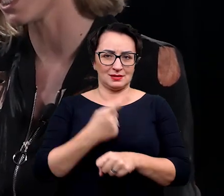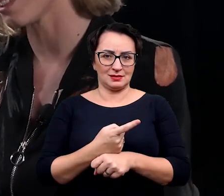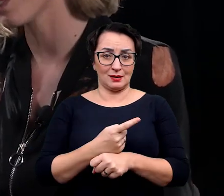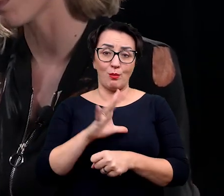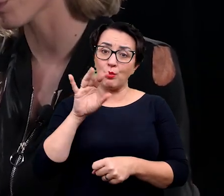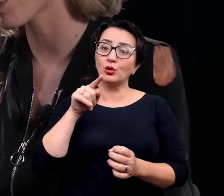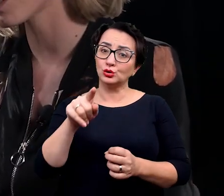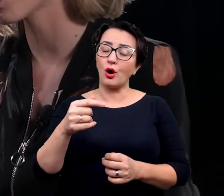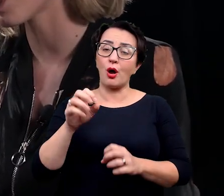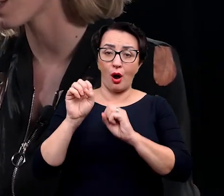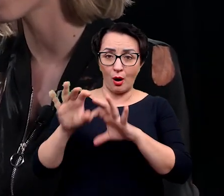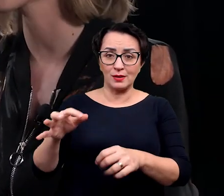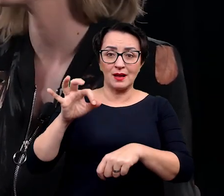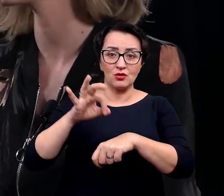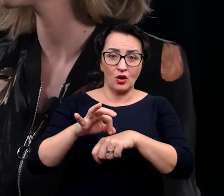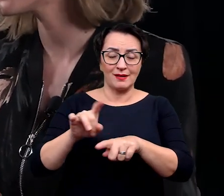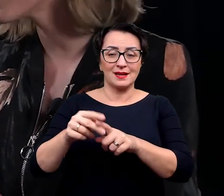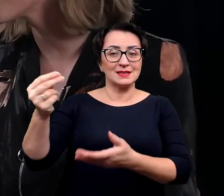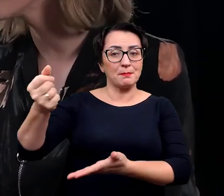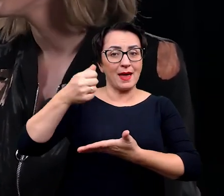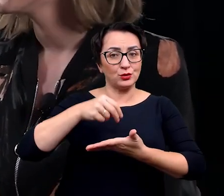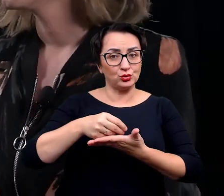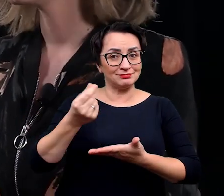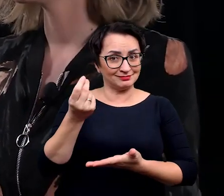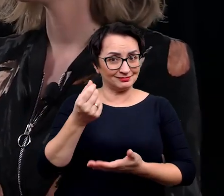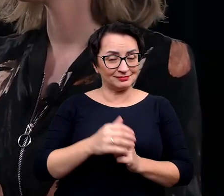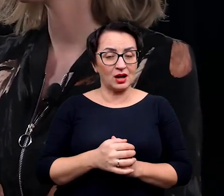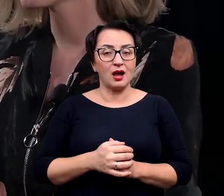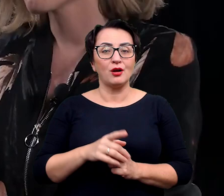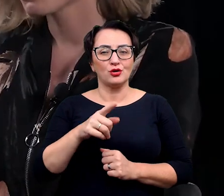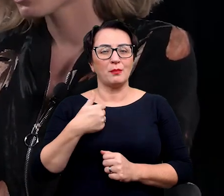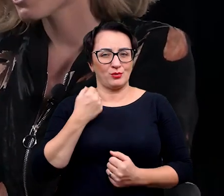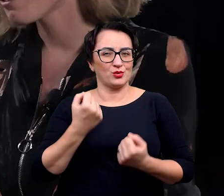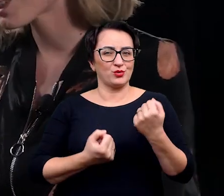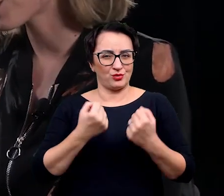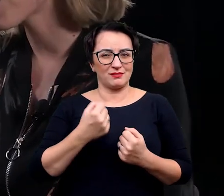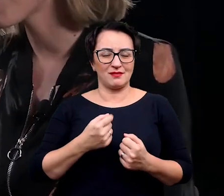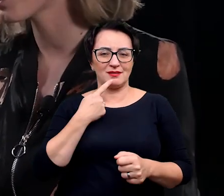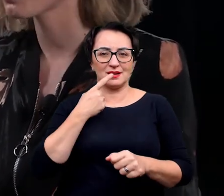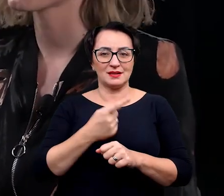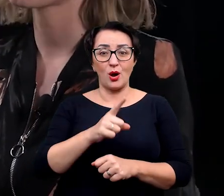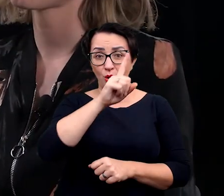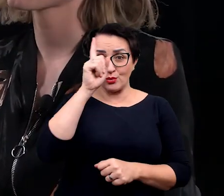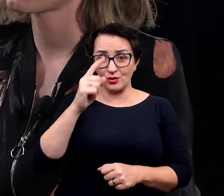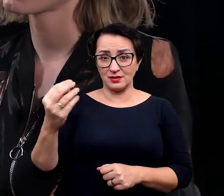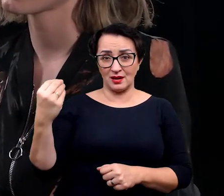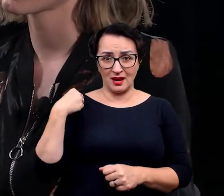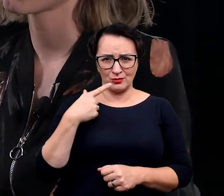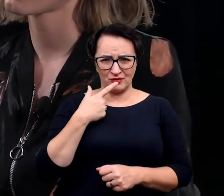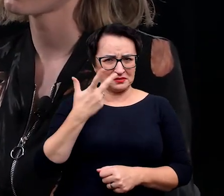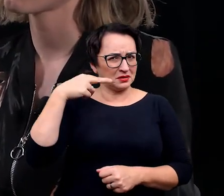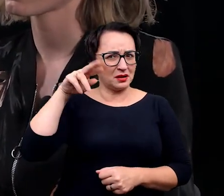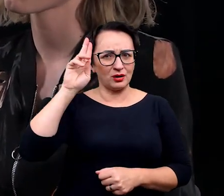decyzja. W ogóle porzucenie doktoratu, porzucenie stypendium, wydawało się w większości ludzi, z którymi się stykałam, zupełnie